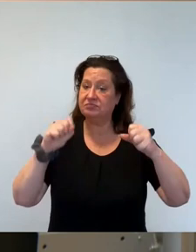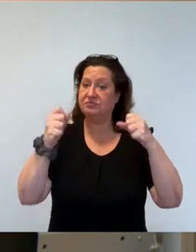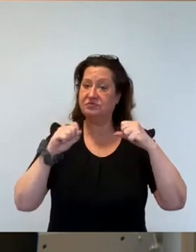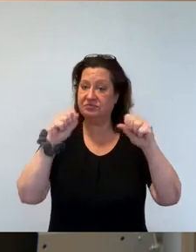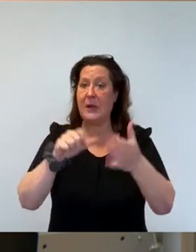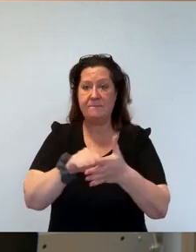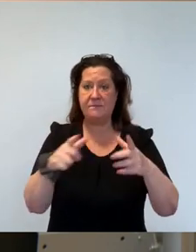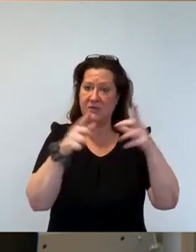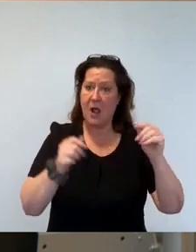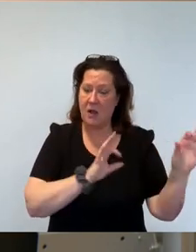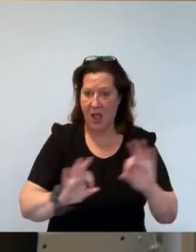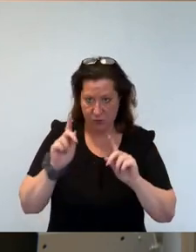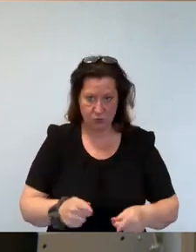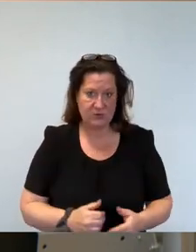einführen.